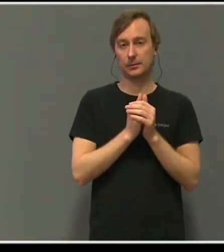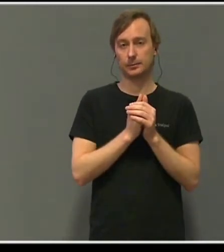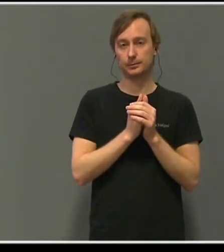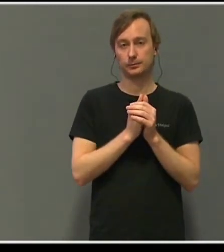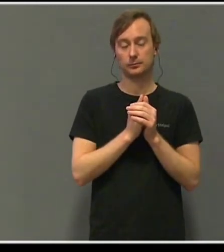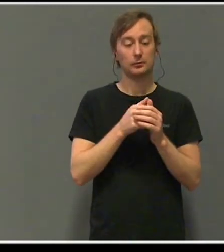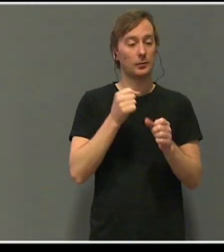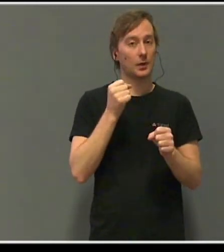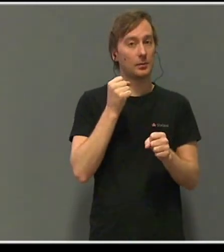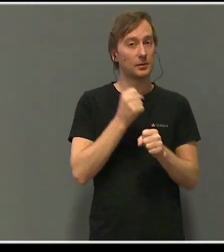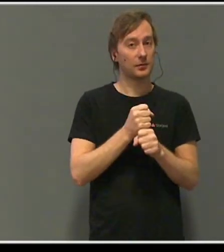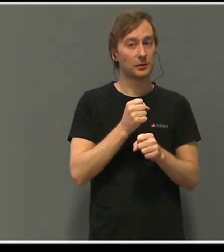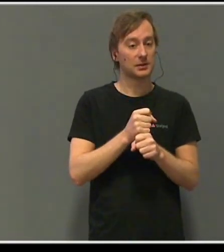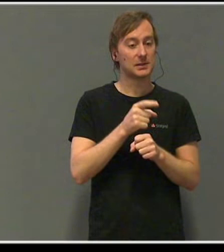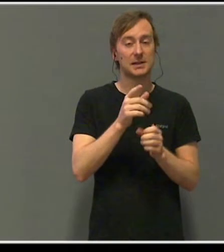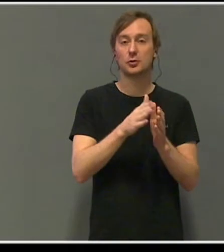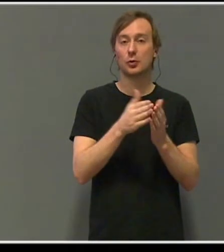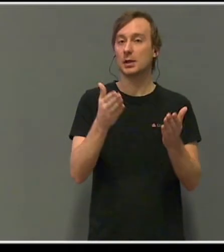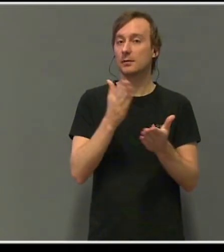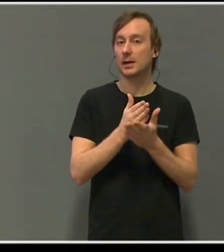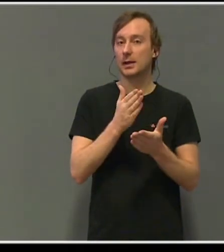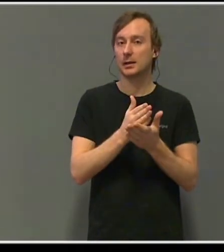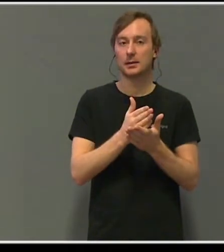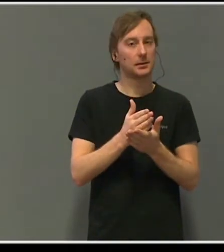Men han gjorde ikke det.